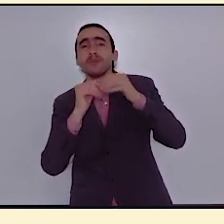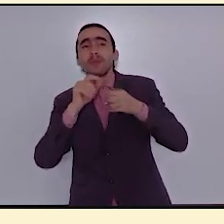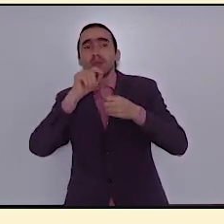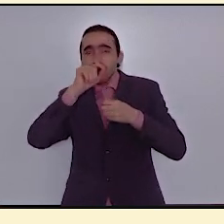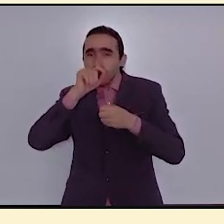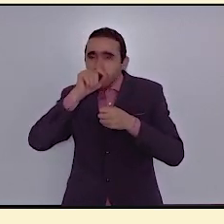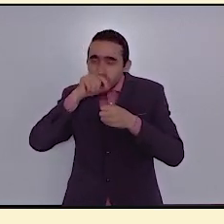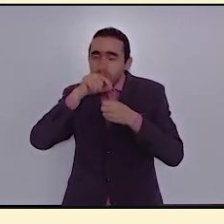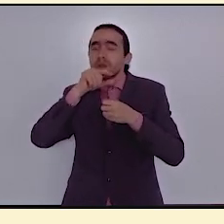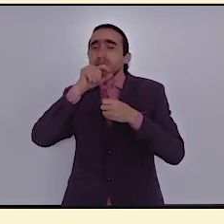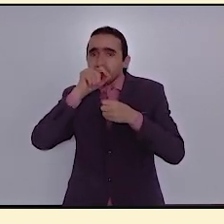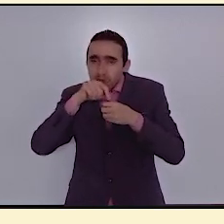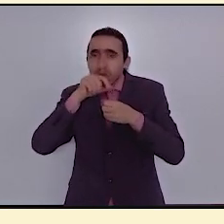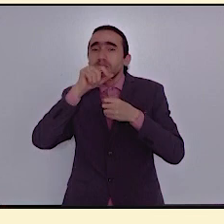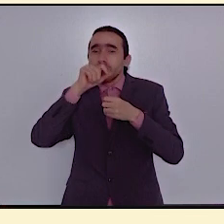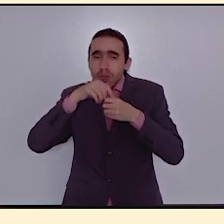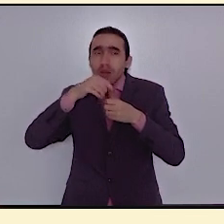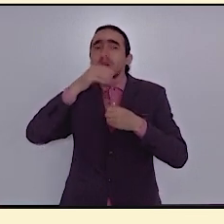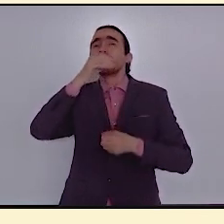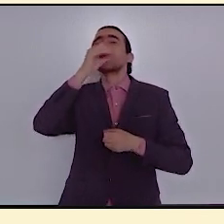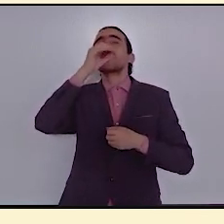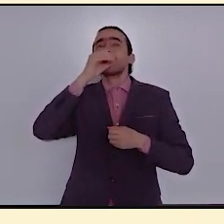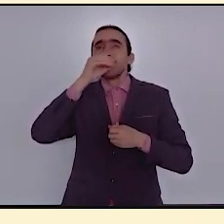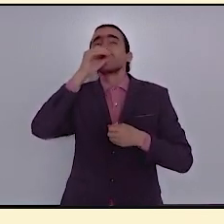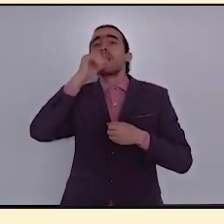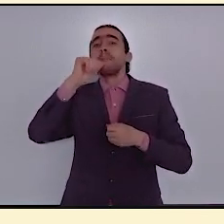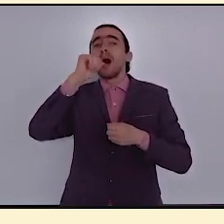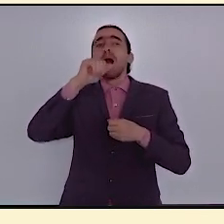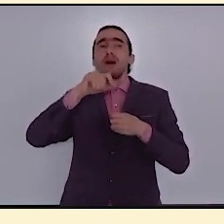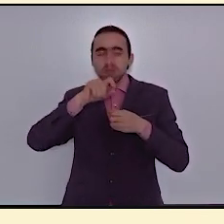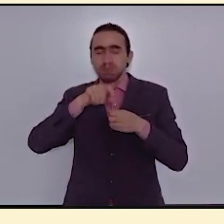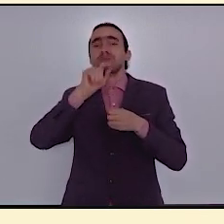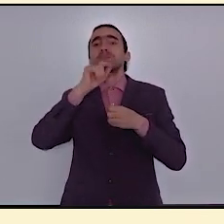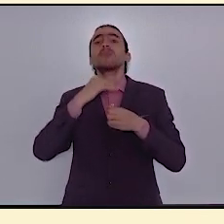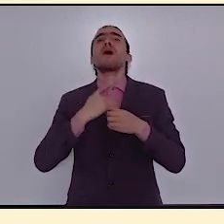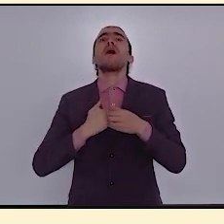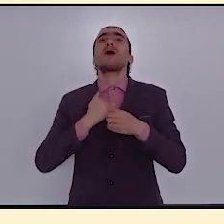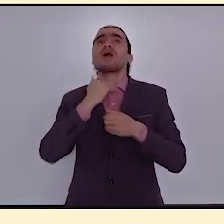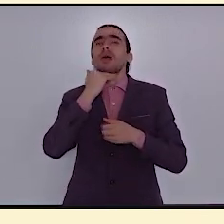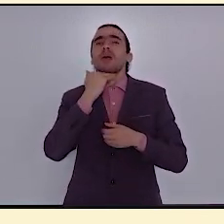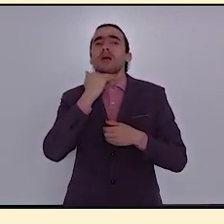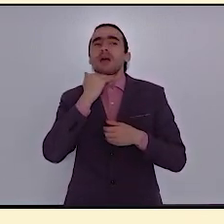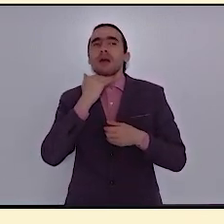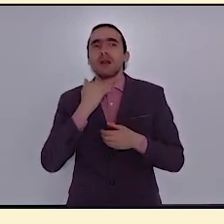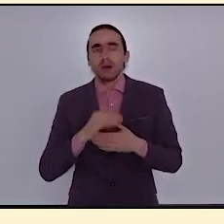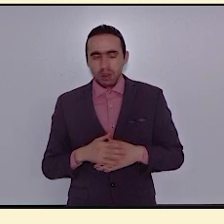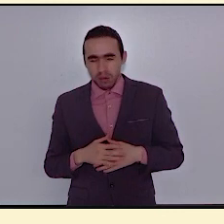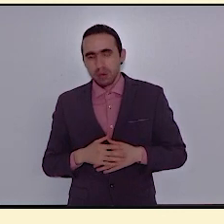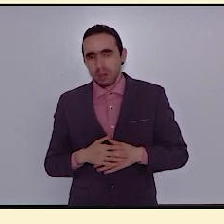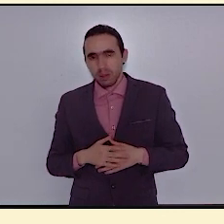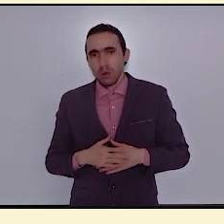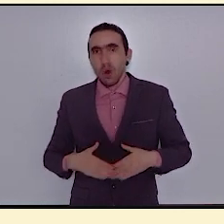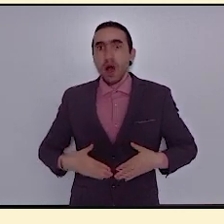عندما اقترب الماء أكثر استطاع الغراب أن يشرب حتى ارتوى وأنقذ الغراب حياته